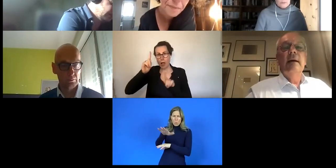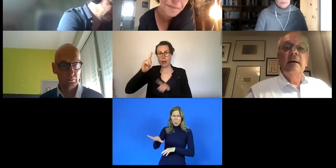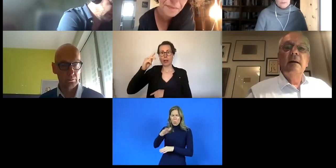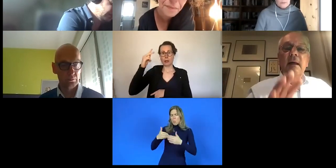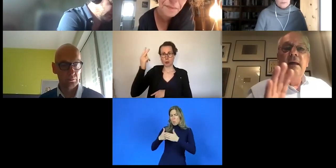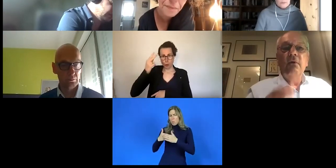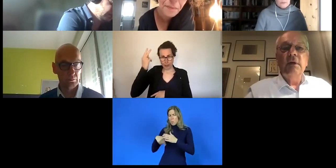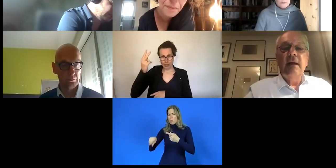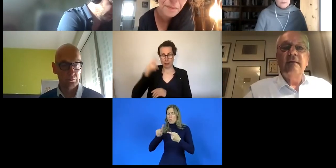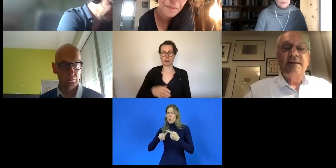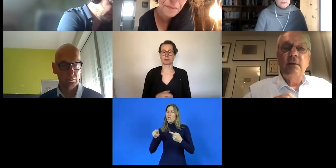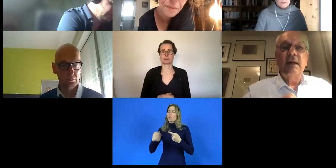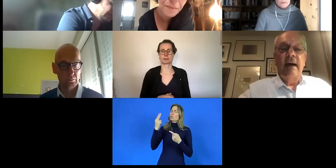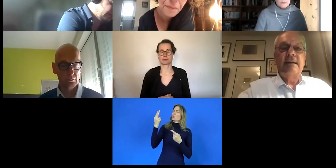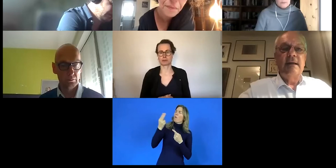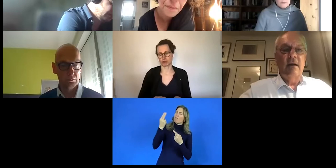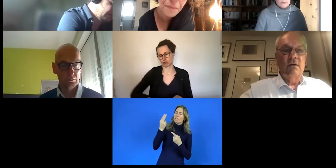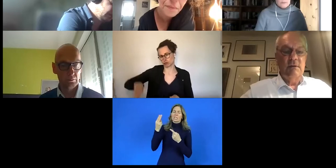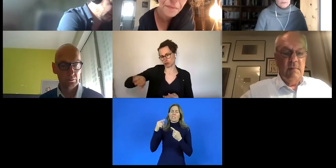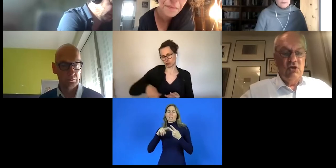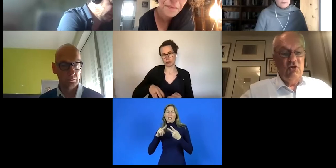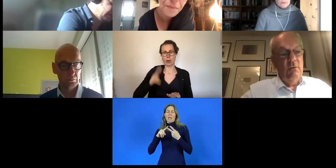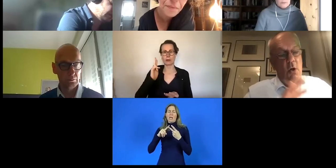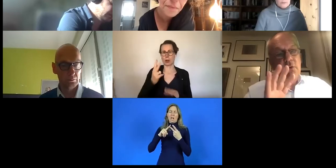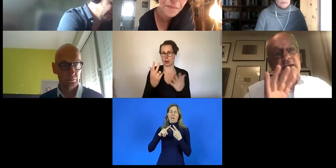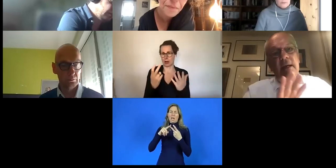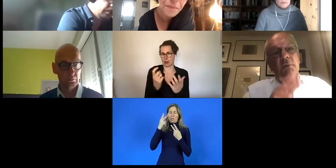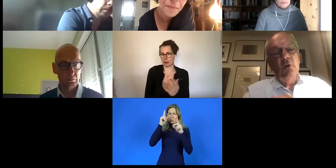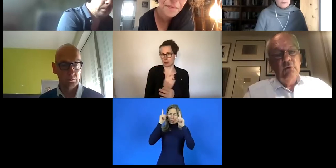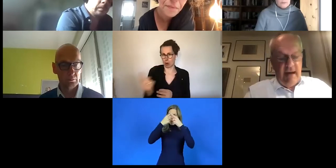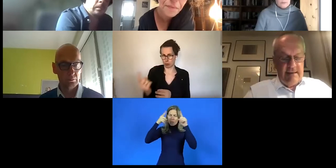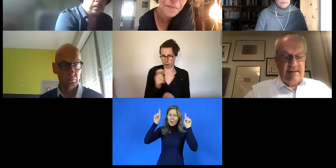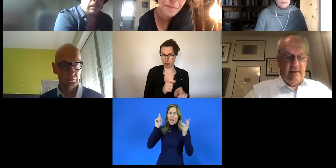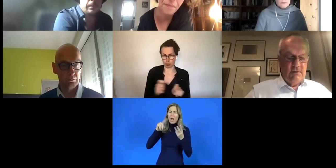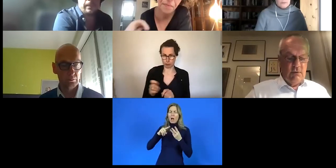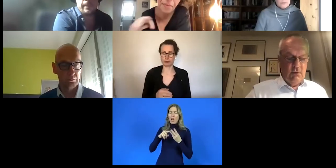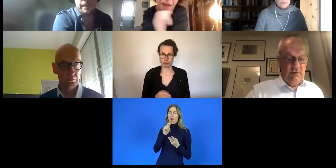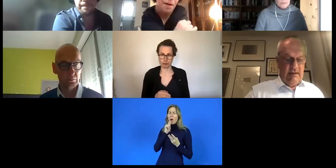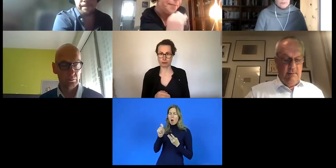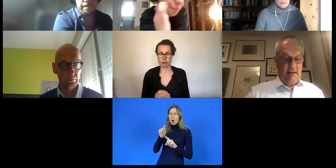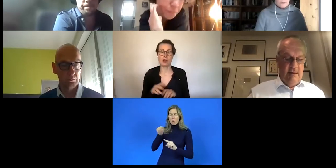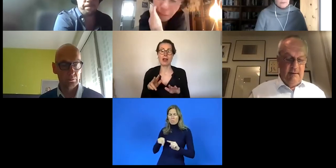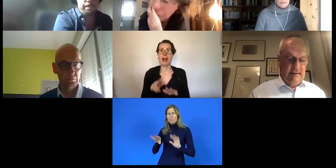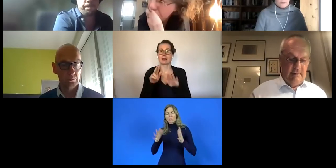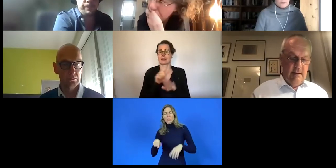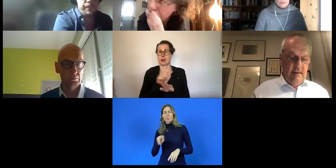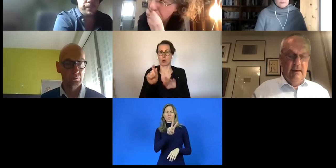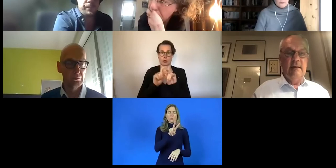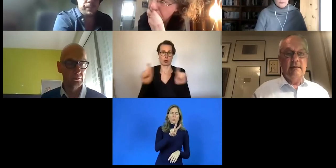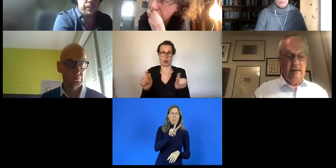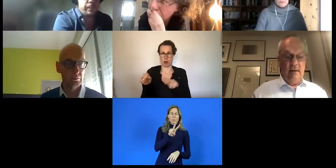hier wohnen etwa 280.000 Menschen und es gibt rund 18.000 Unternehmen in